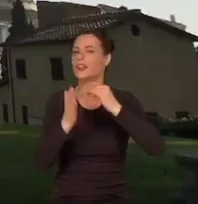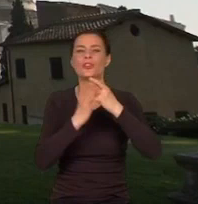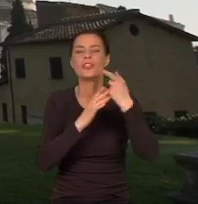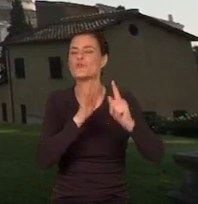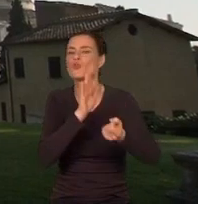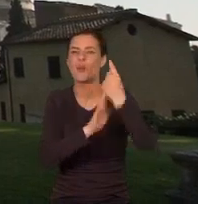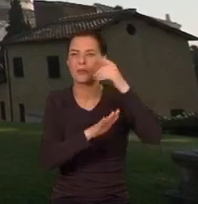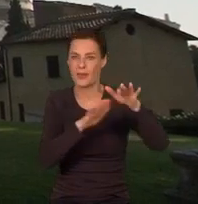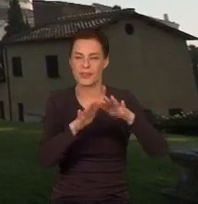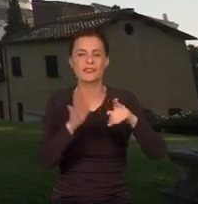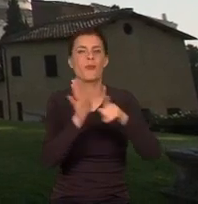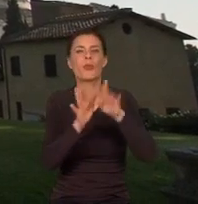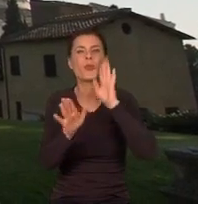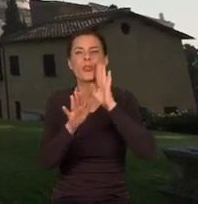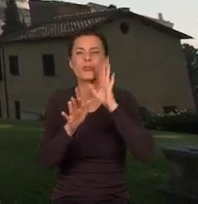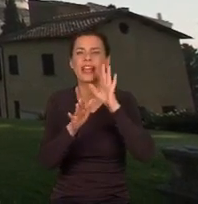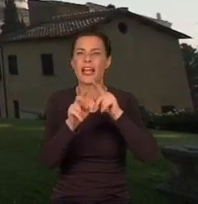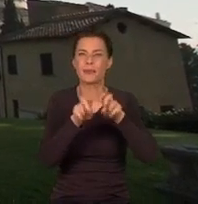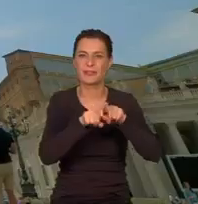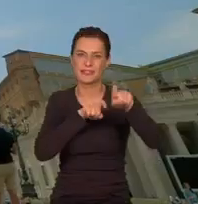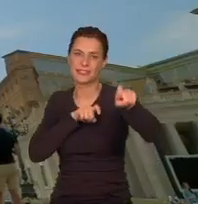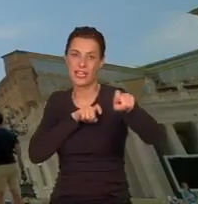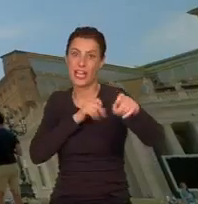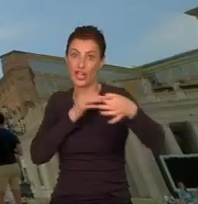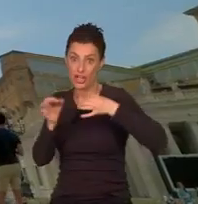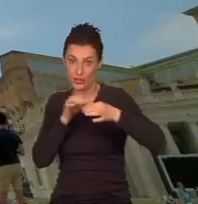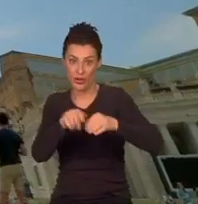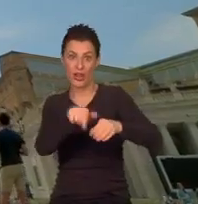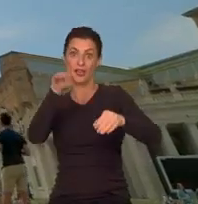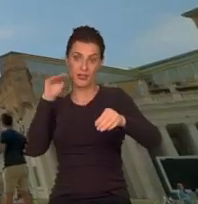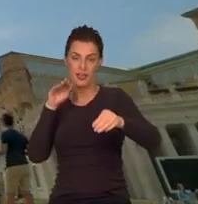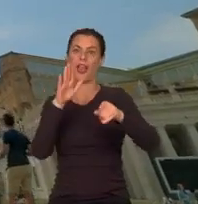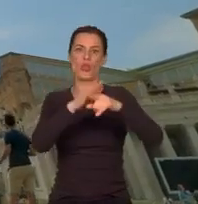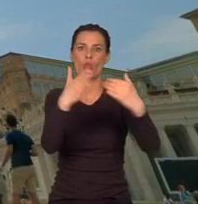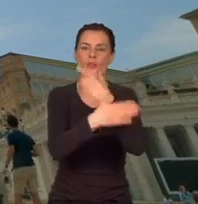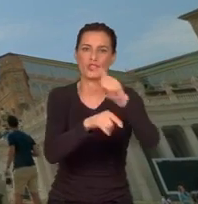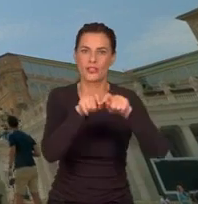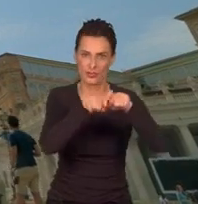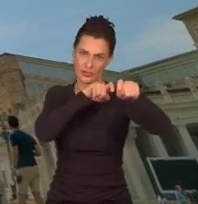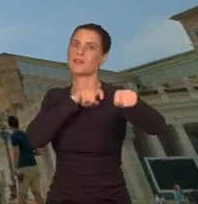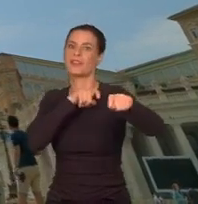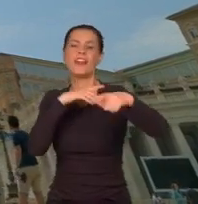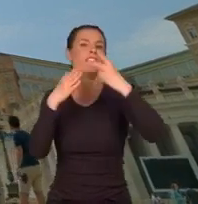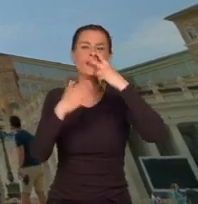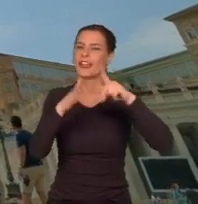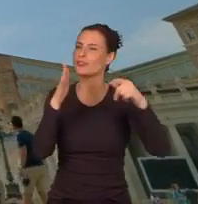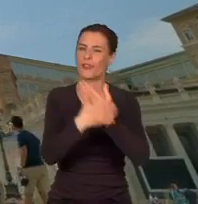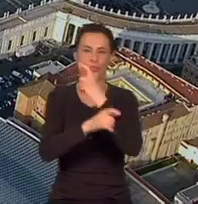stojące jedną nogą w zamierzchłej przeszłości, a drugą w XXI wieku. Prezentuje wyjątkową architekturę,